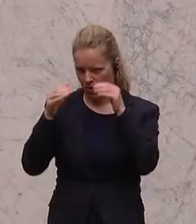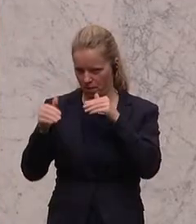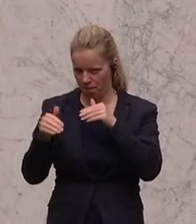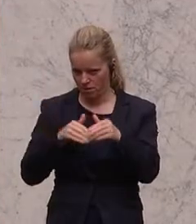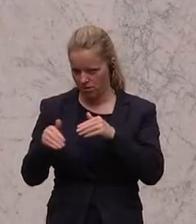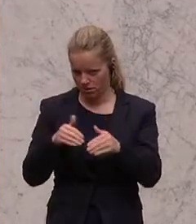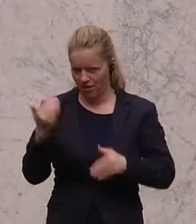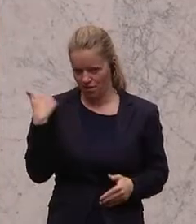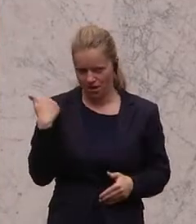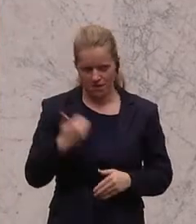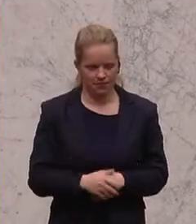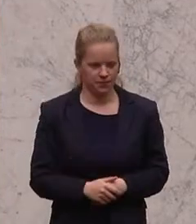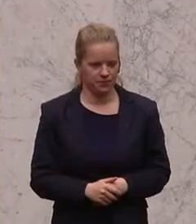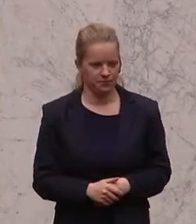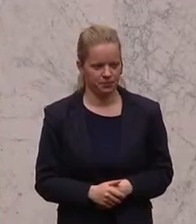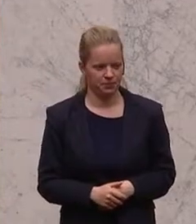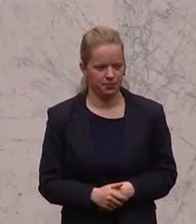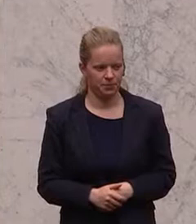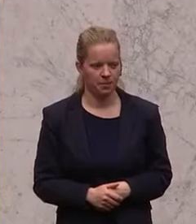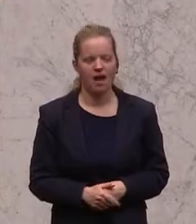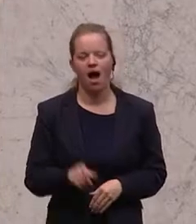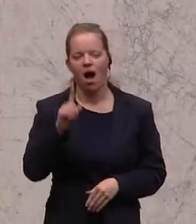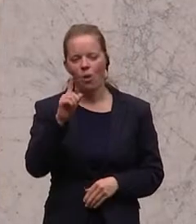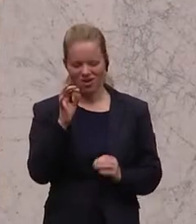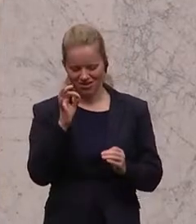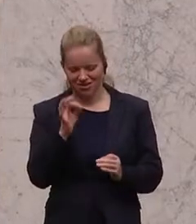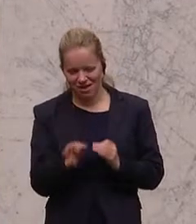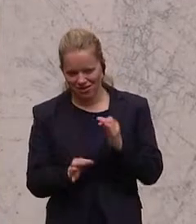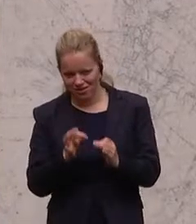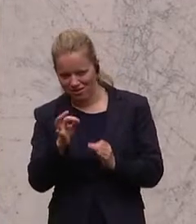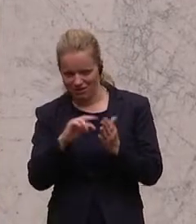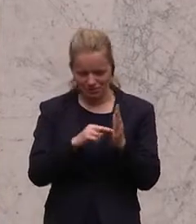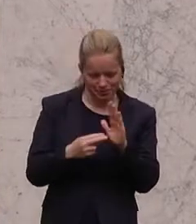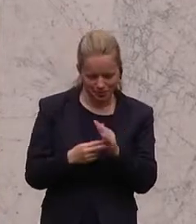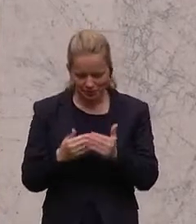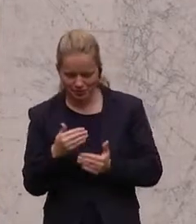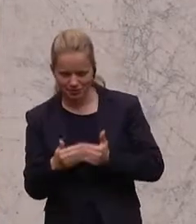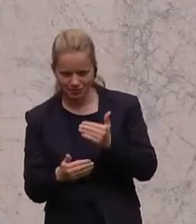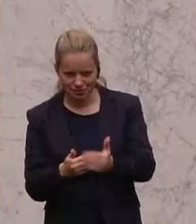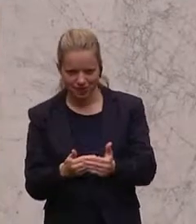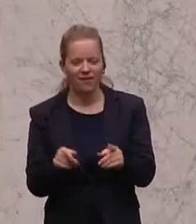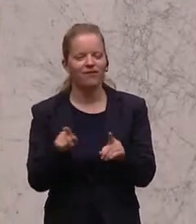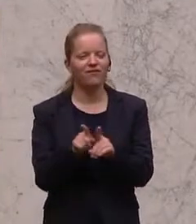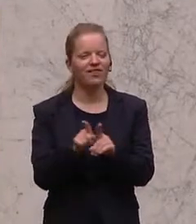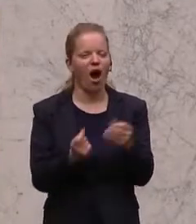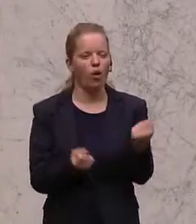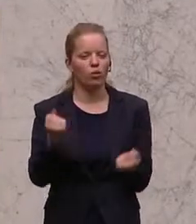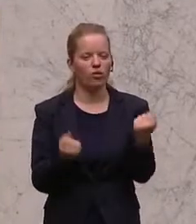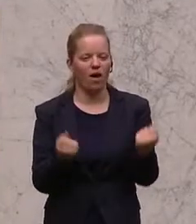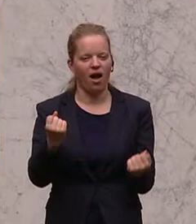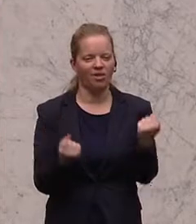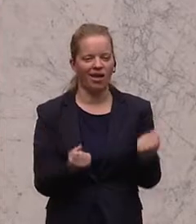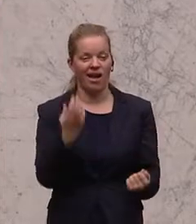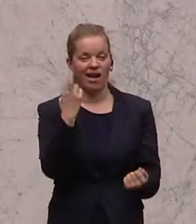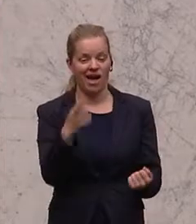auch die Taktik, die Taktik rechts zu blinken und links